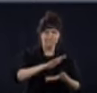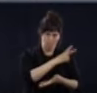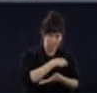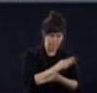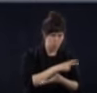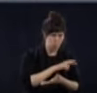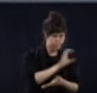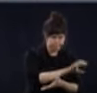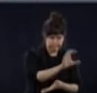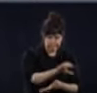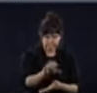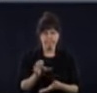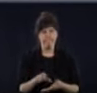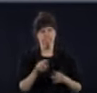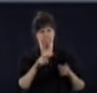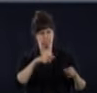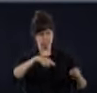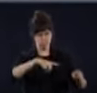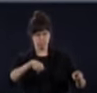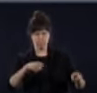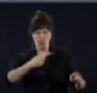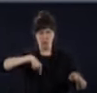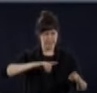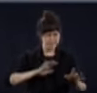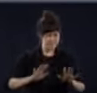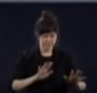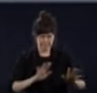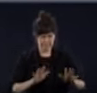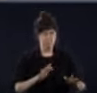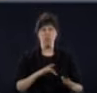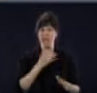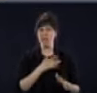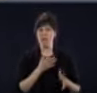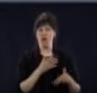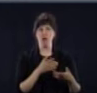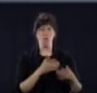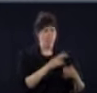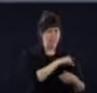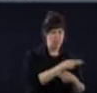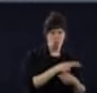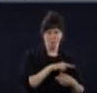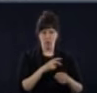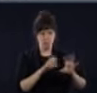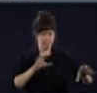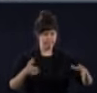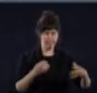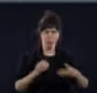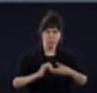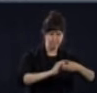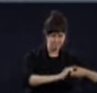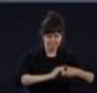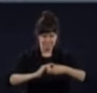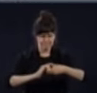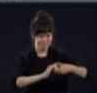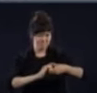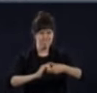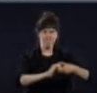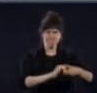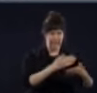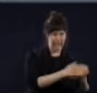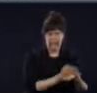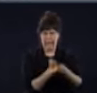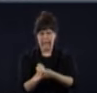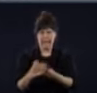On va voir, il y a beaucoup d'entraide entre les hôpitaux, s'il y a des choses qu'on peut faire ailleurs qu'à l'hôpital Maisonneuve-Rosemont,